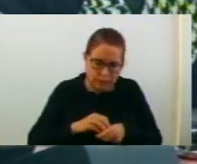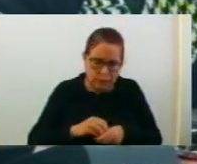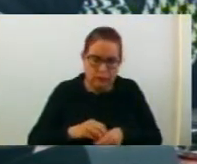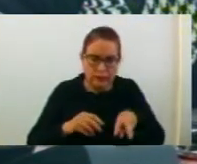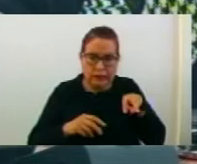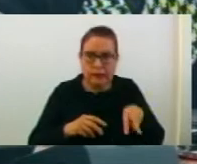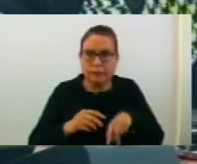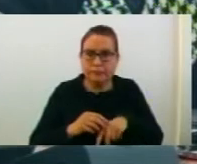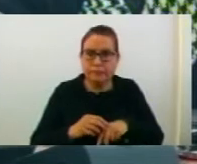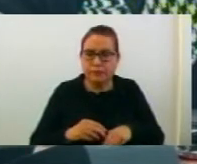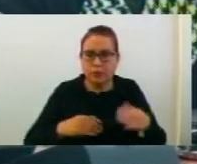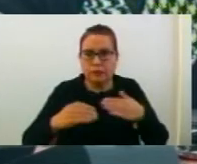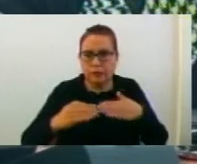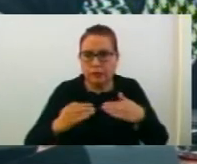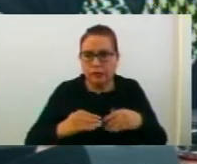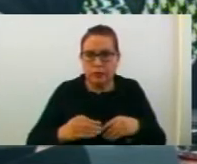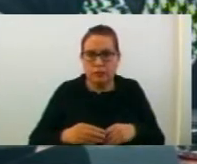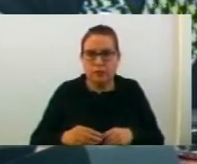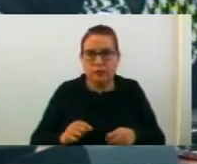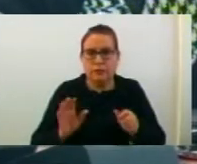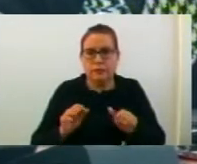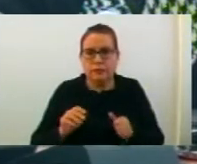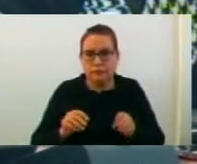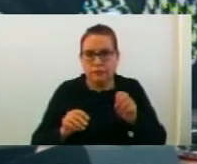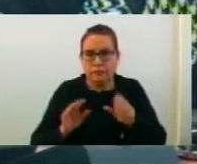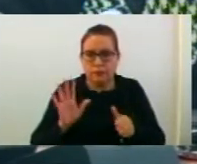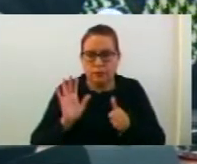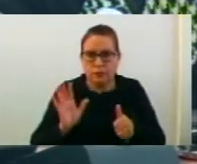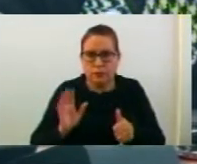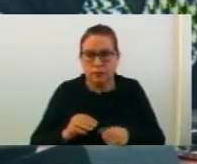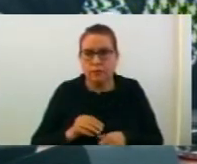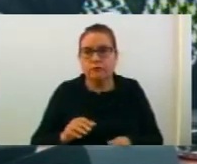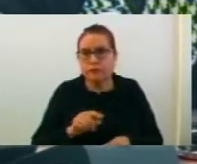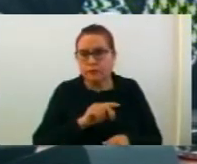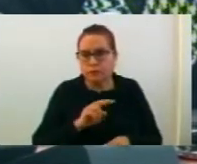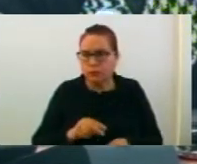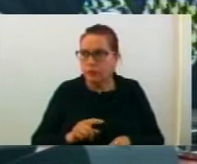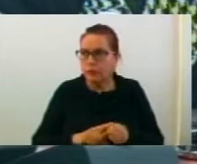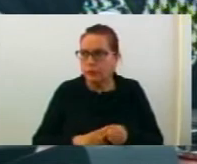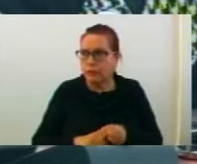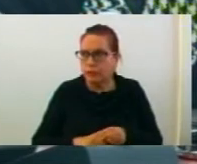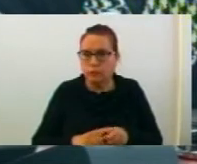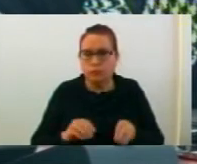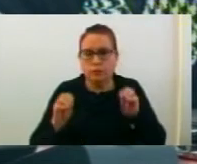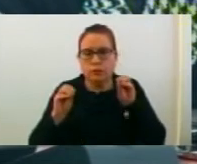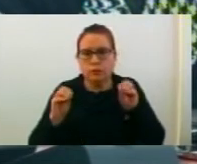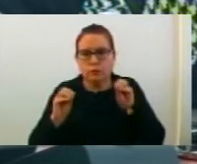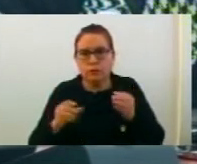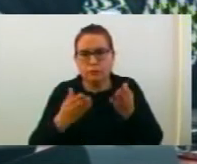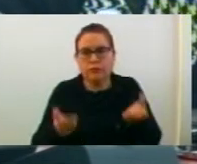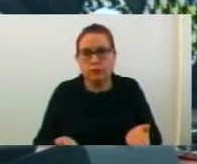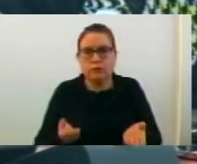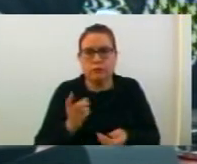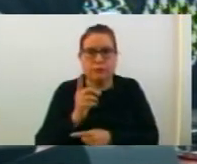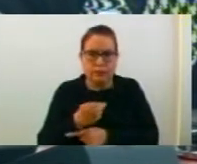економски развој на седницата, што се одржа на 26.02.2018 година, констатират дека с ова предлог-отлука